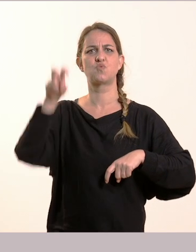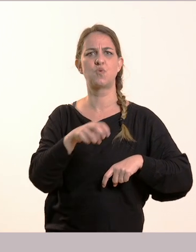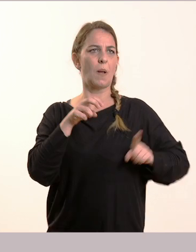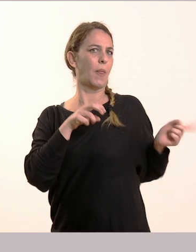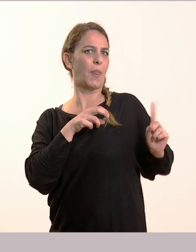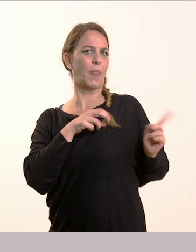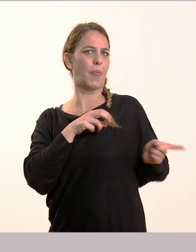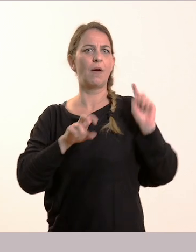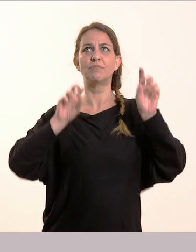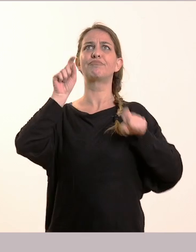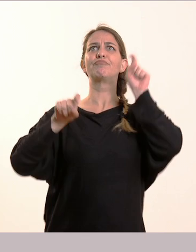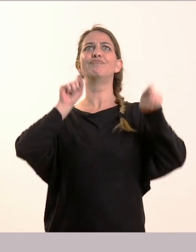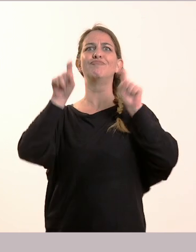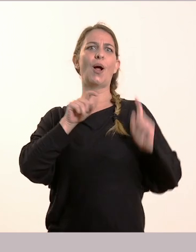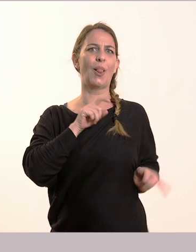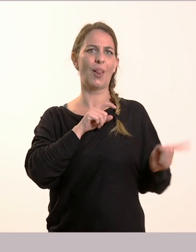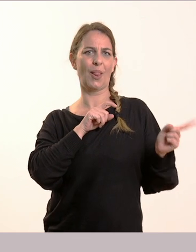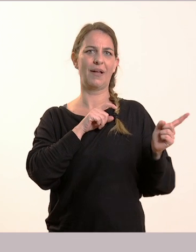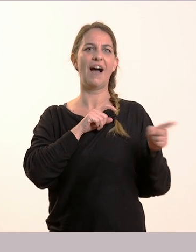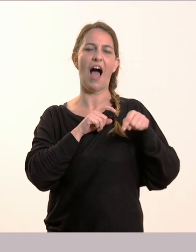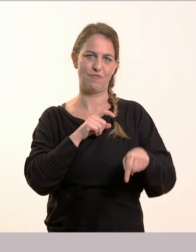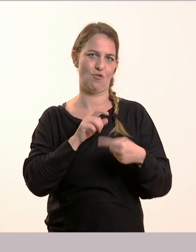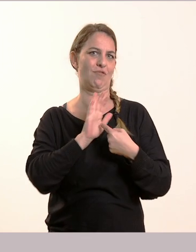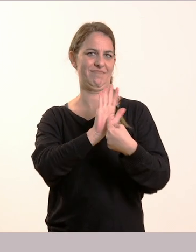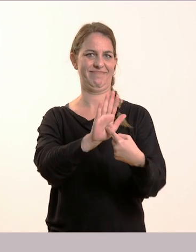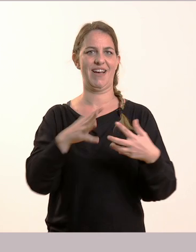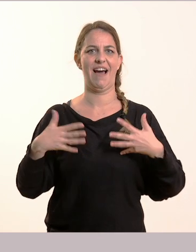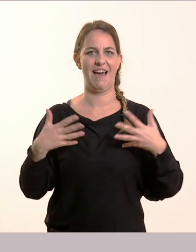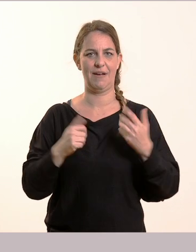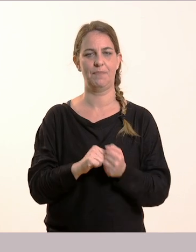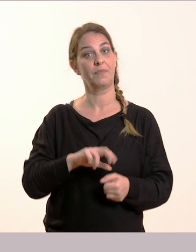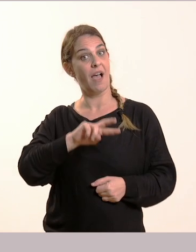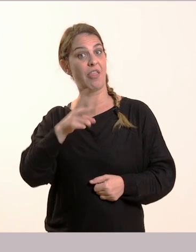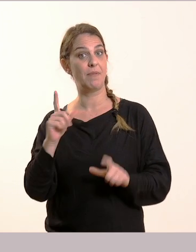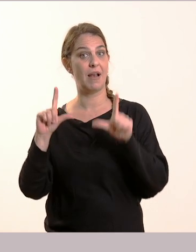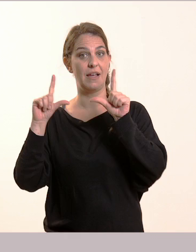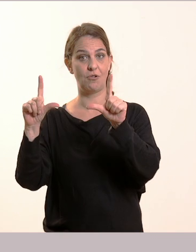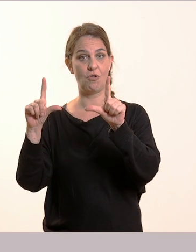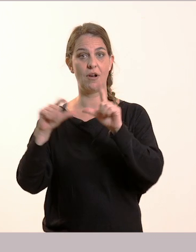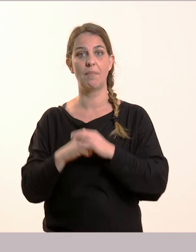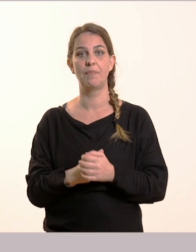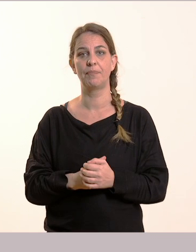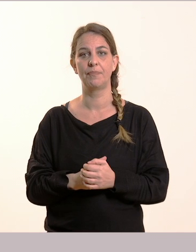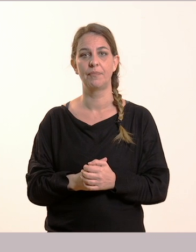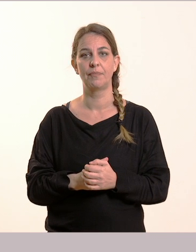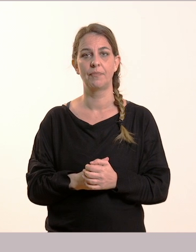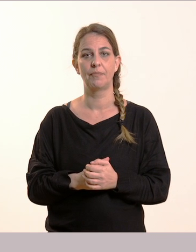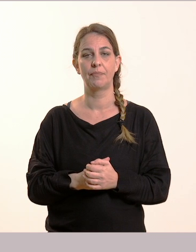πόδια του, την ουρίτσα του. Ωραία! Δίπλα, βλέπετε τι δείχνει. Είναι ένα